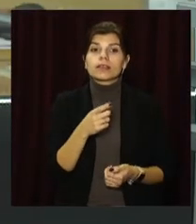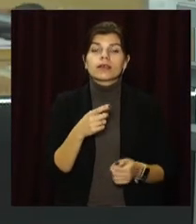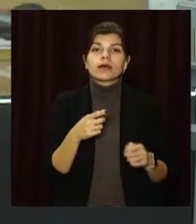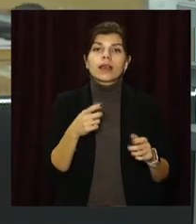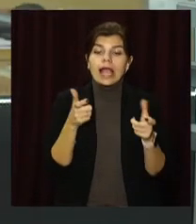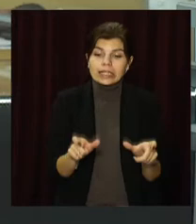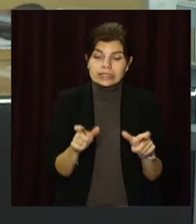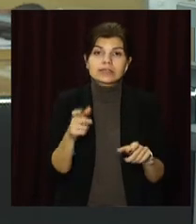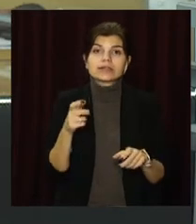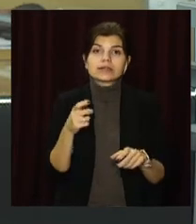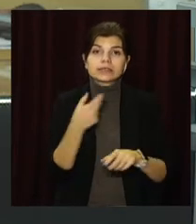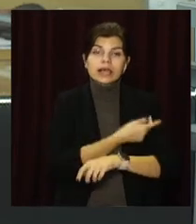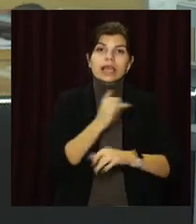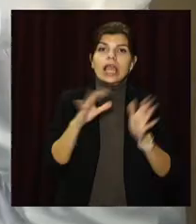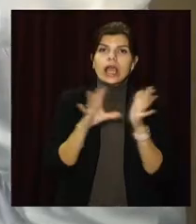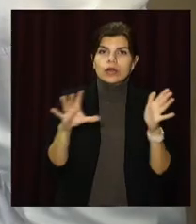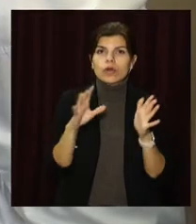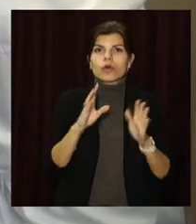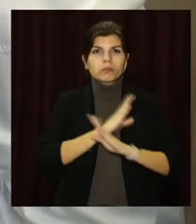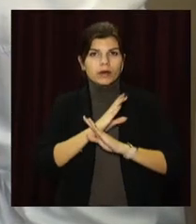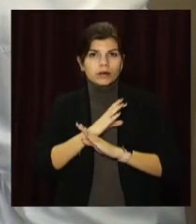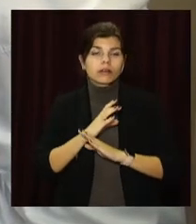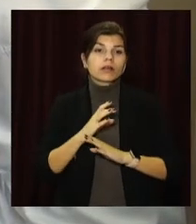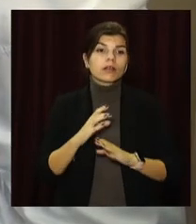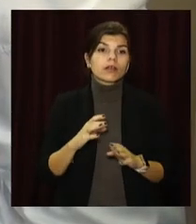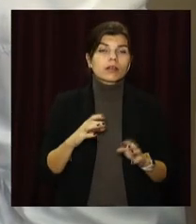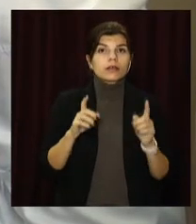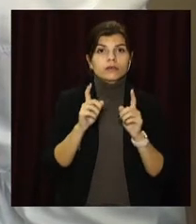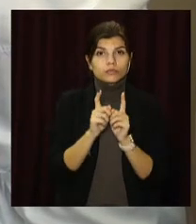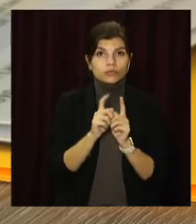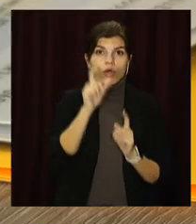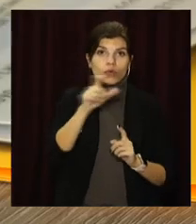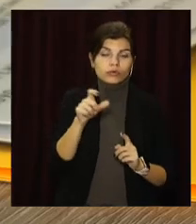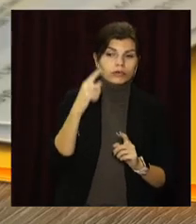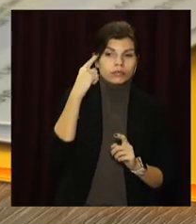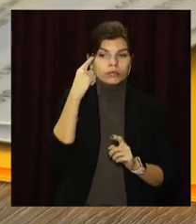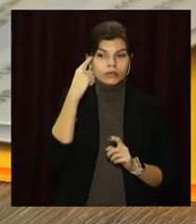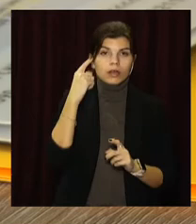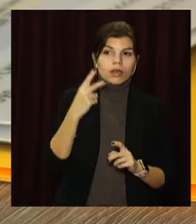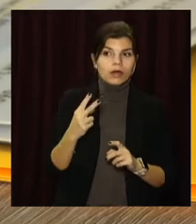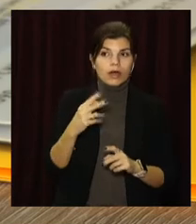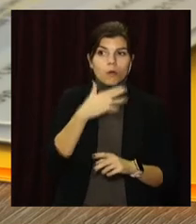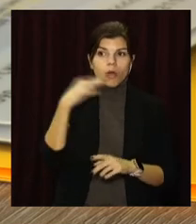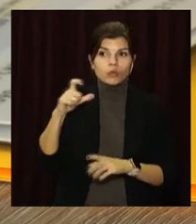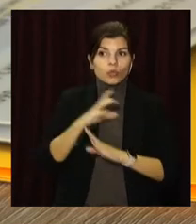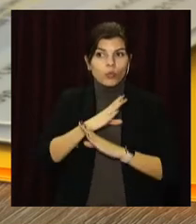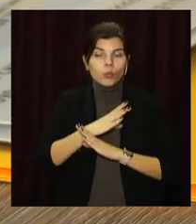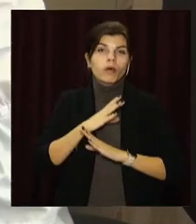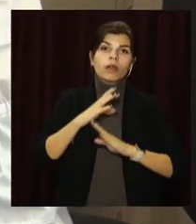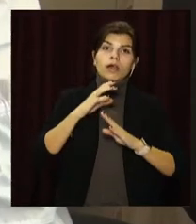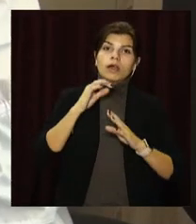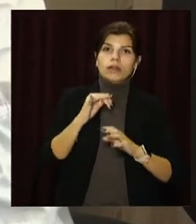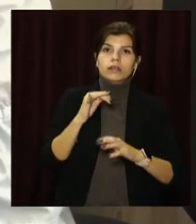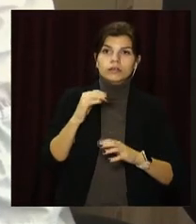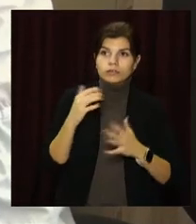заборони та рекордна смертність для антивакцинаторів не стали поштовхом, щоб переглянути своє відношення до вакцини, констатують